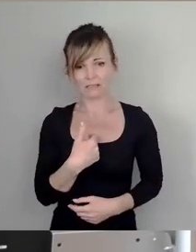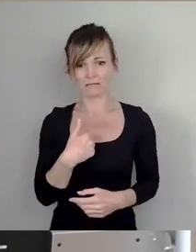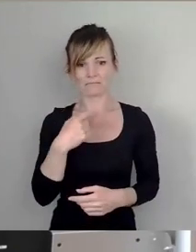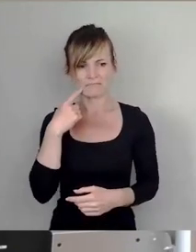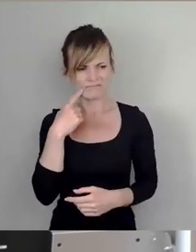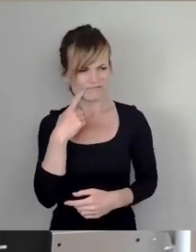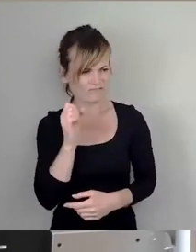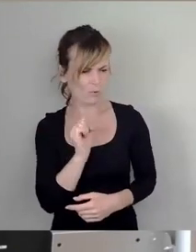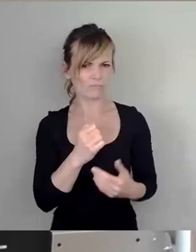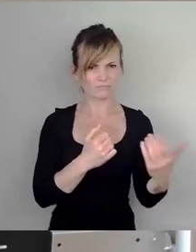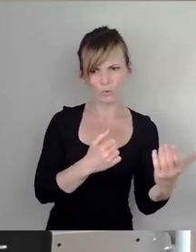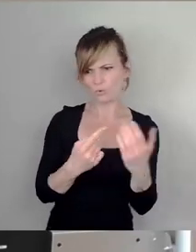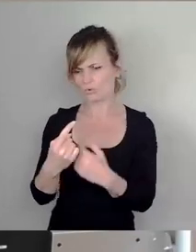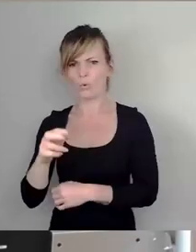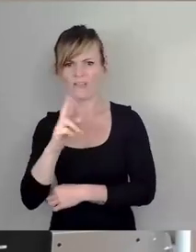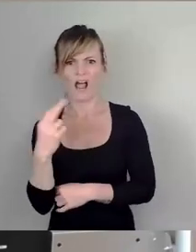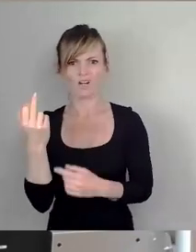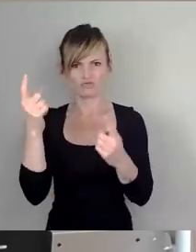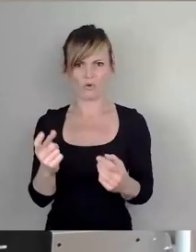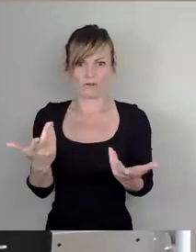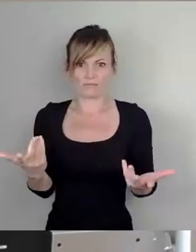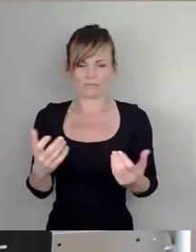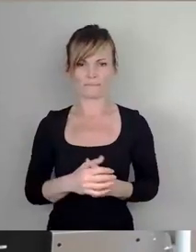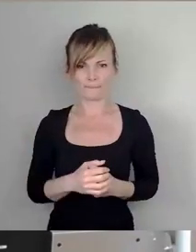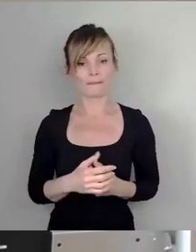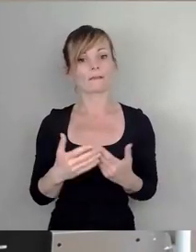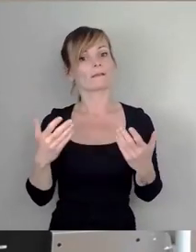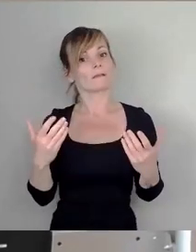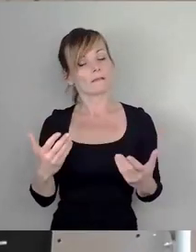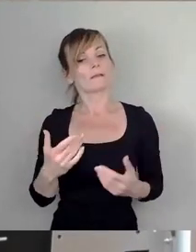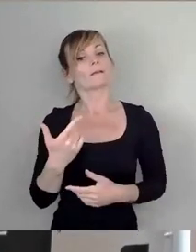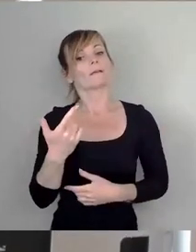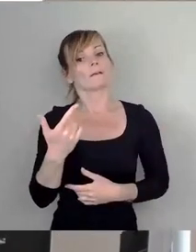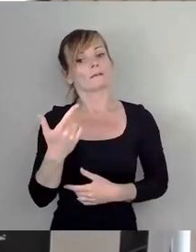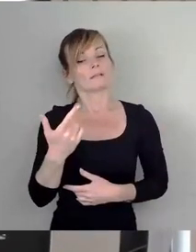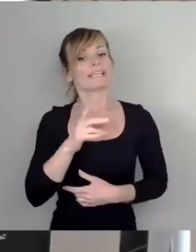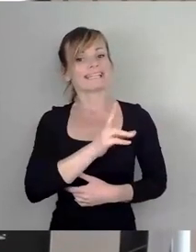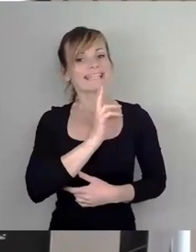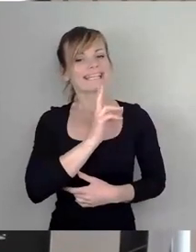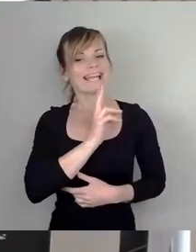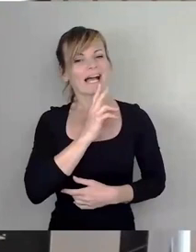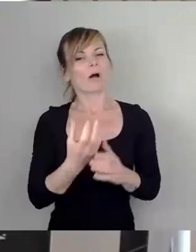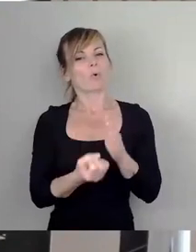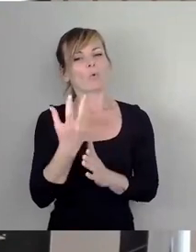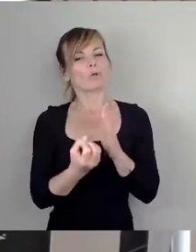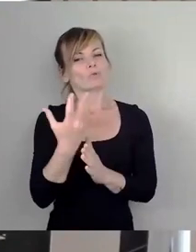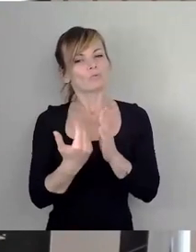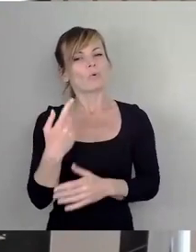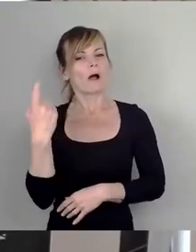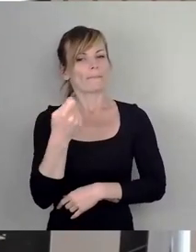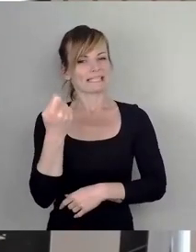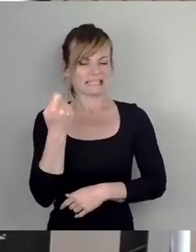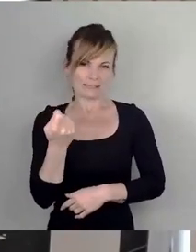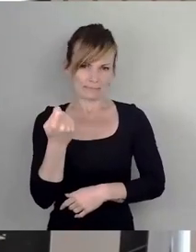wer das Arschloch ist. Der Einblick in den DDR-Kulturbetrieb ist das Lesen allemal wert.